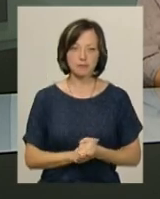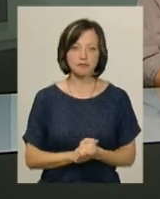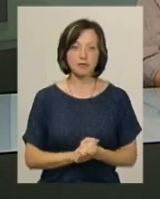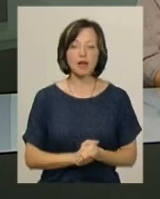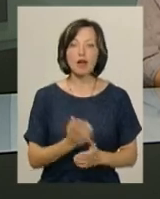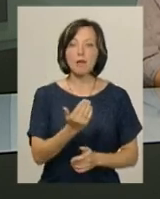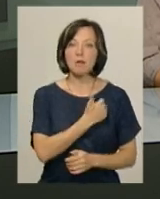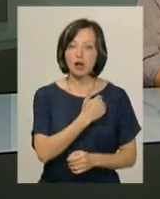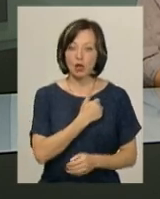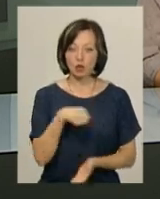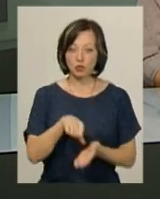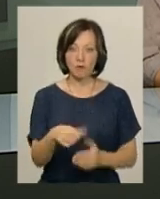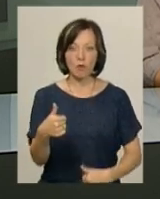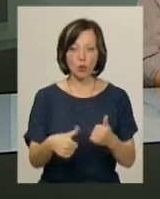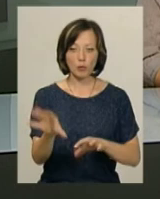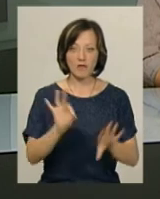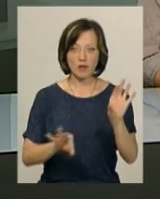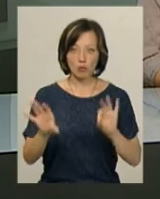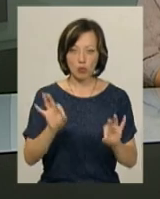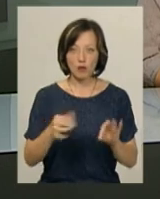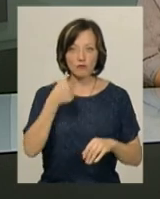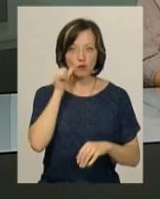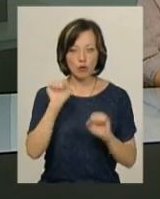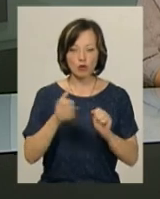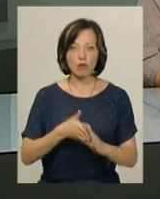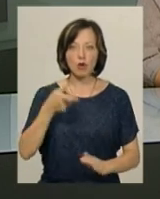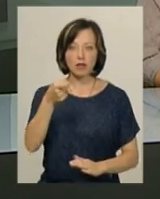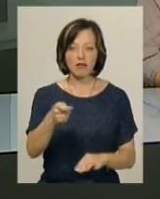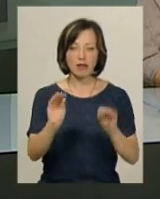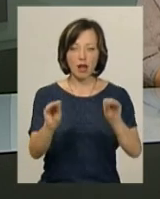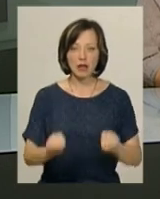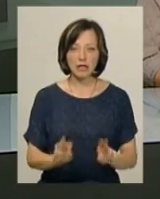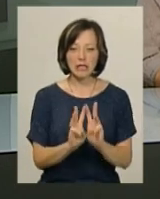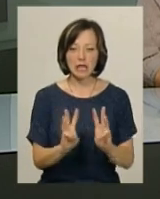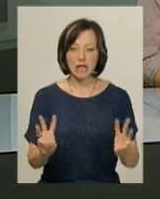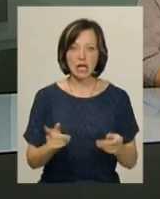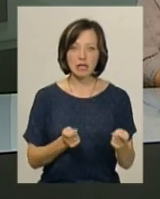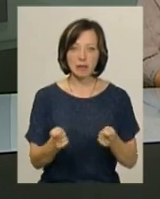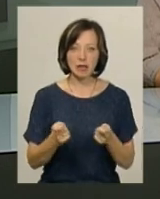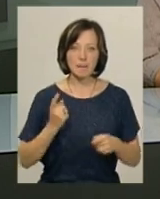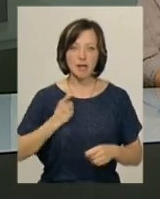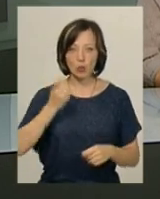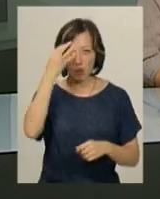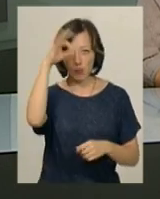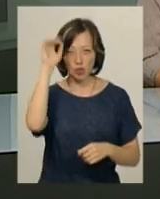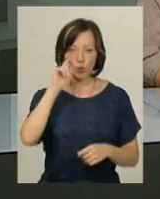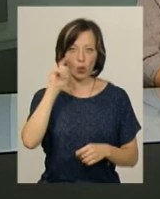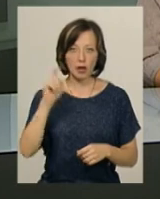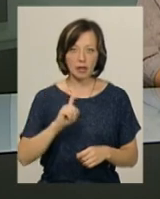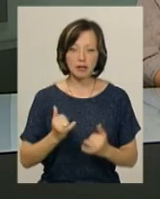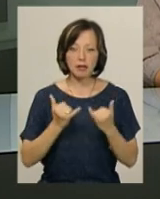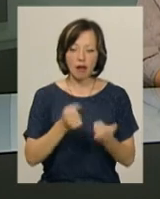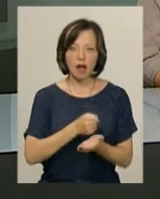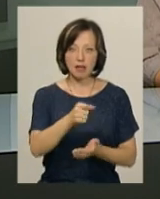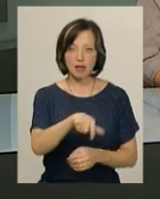Бажаючи взяти участь у конкурсному відборі, від учора можуть подавати анкети на сайті Департаменту патрульної поліції України. Для